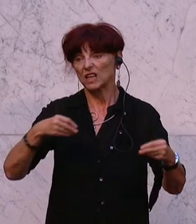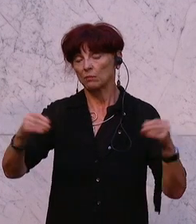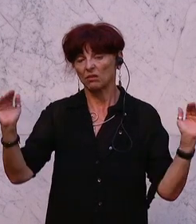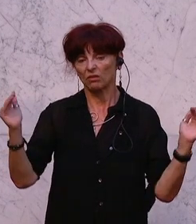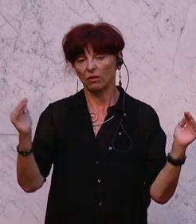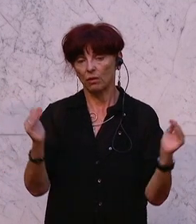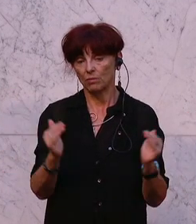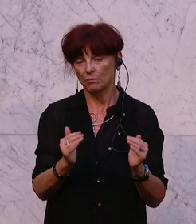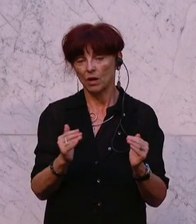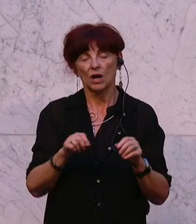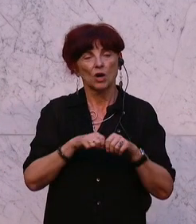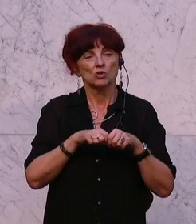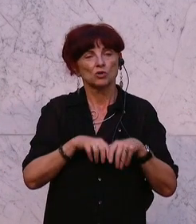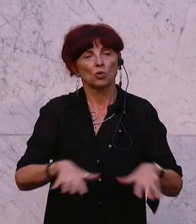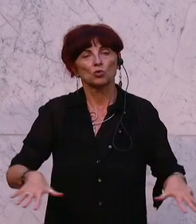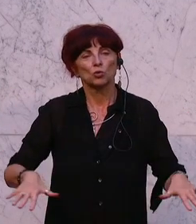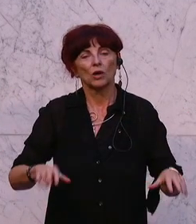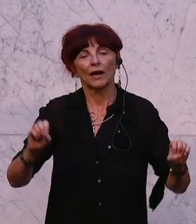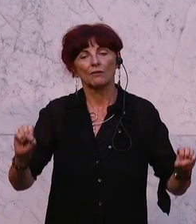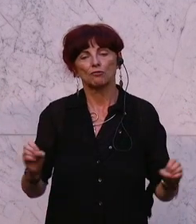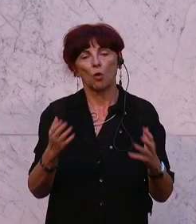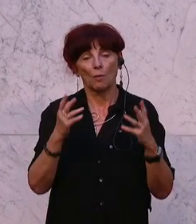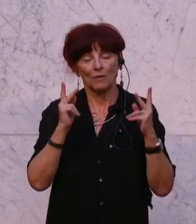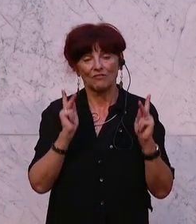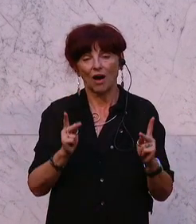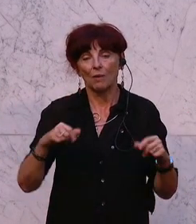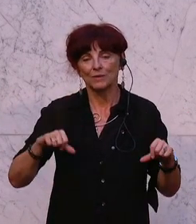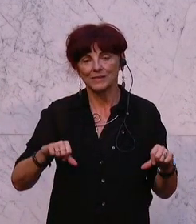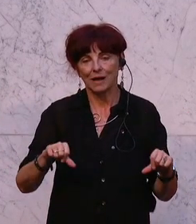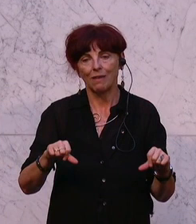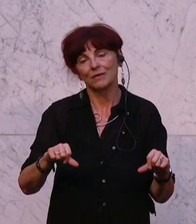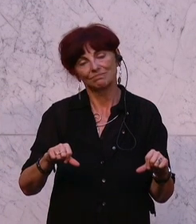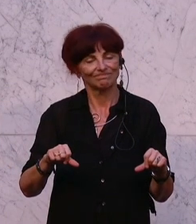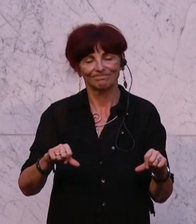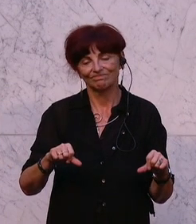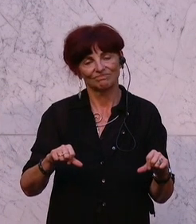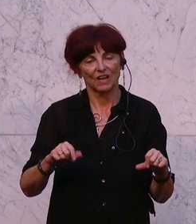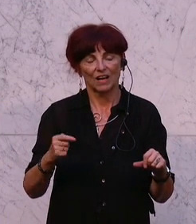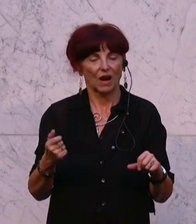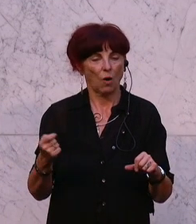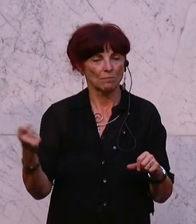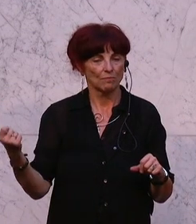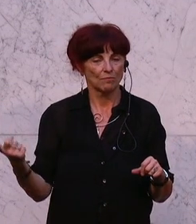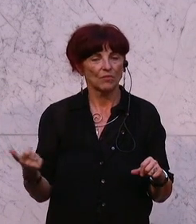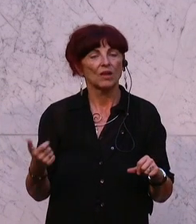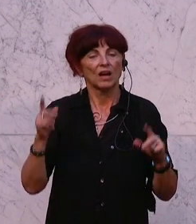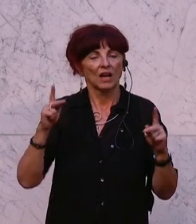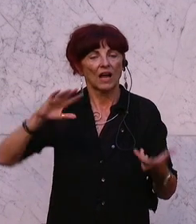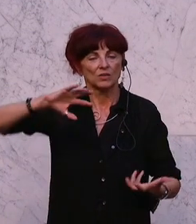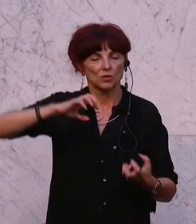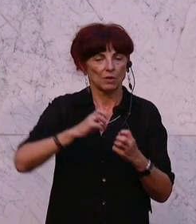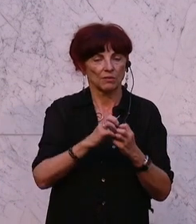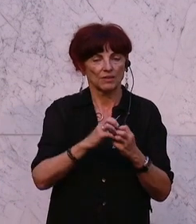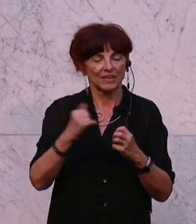Strukturreformen, die in diesem Land so dringend notwendig sind, auch tatsächlich zu finanzieren, ist massiv eingeschränkt. Man kann zusammenfassend sagen,